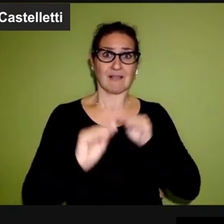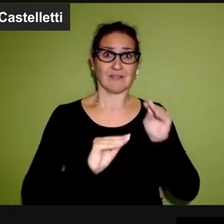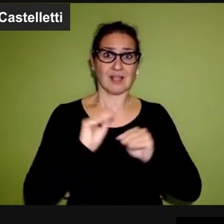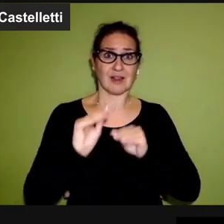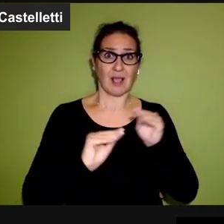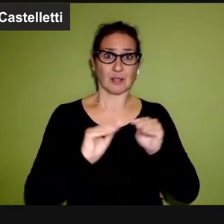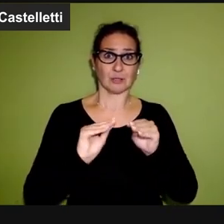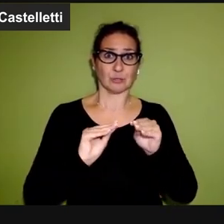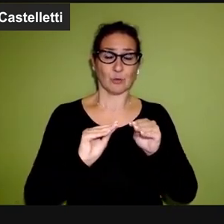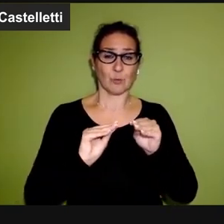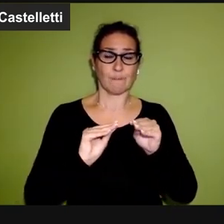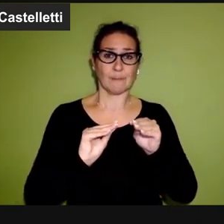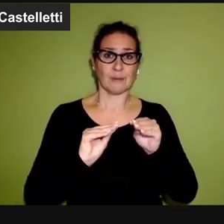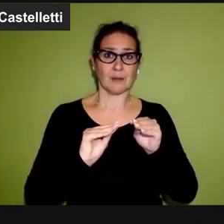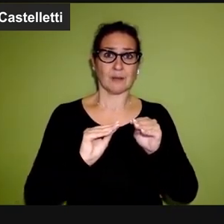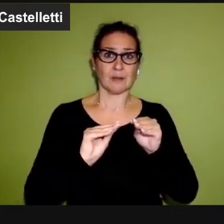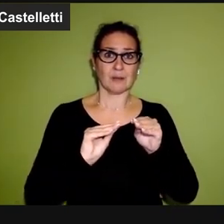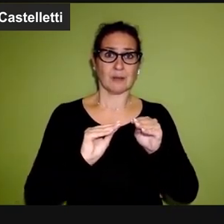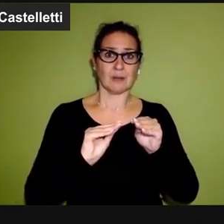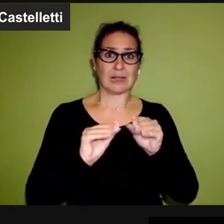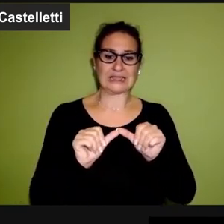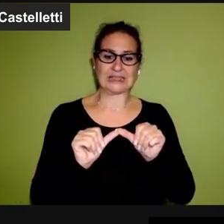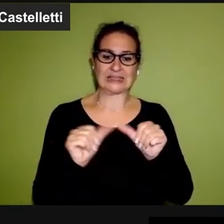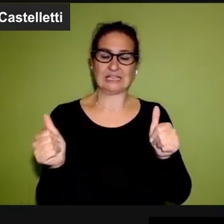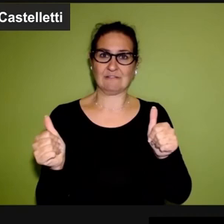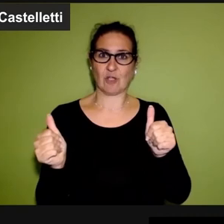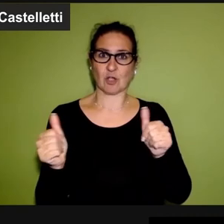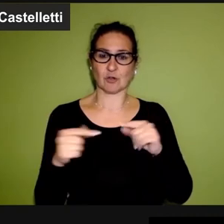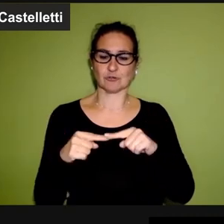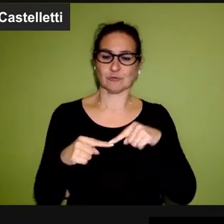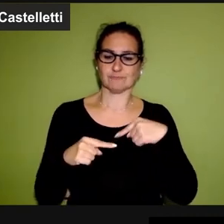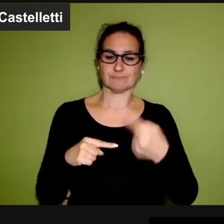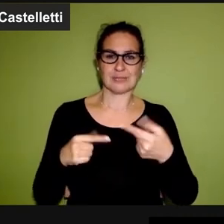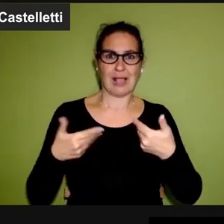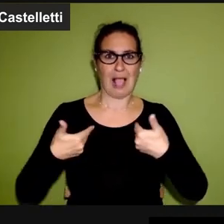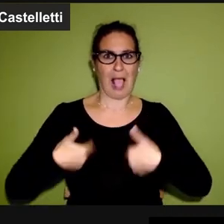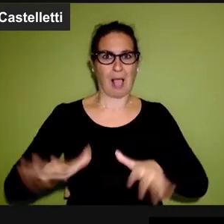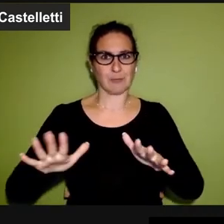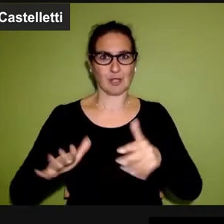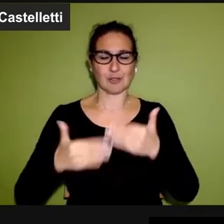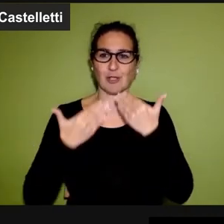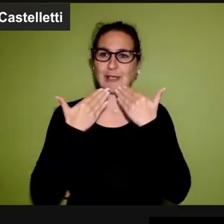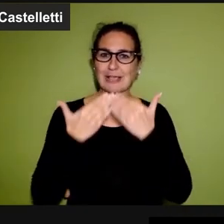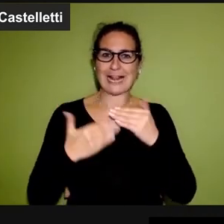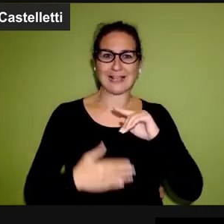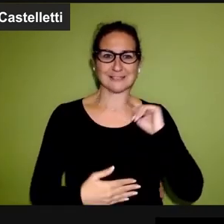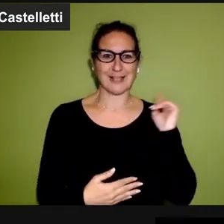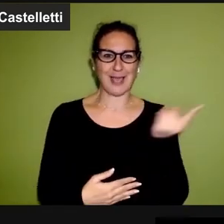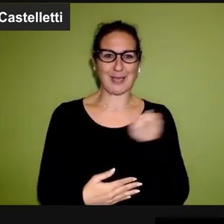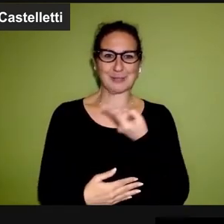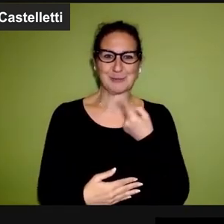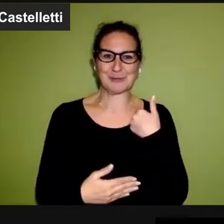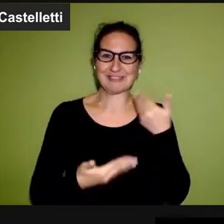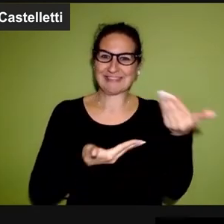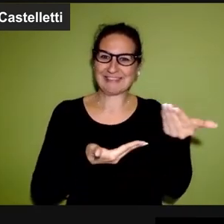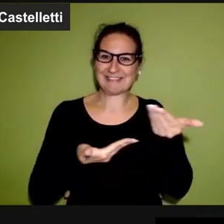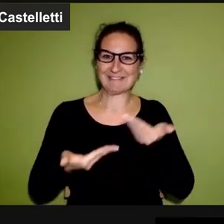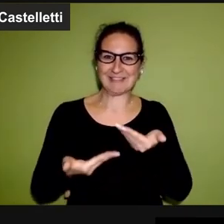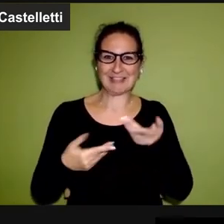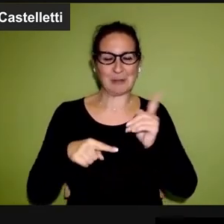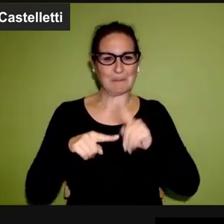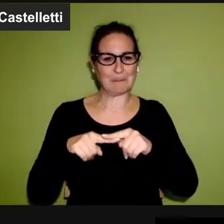con il referendum sul divorzio e poi sull'apporto. Grazie a tutti voi per avermi